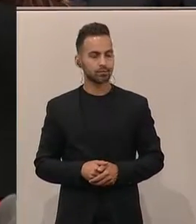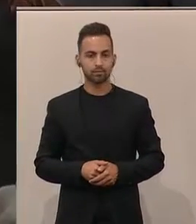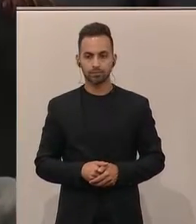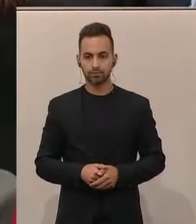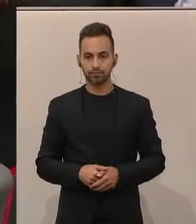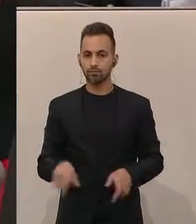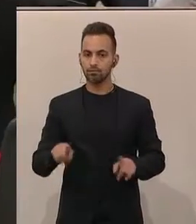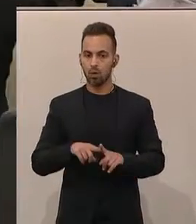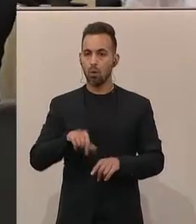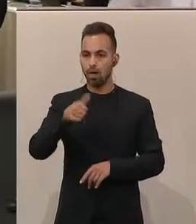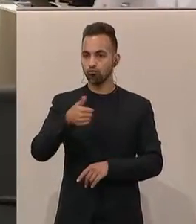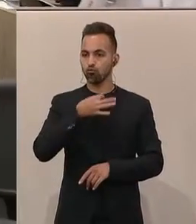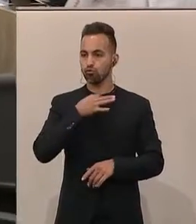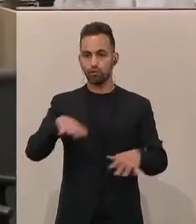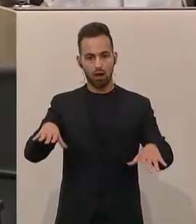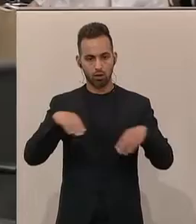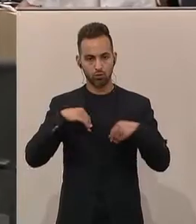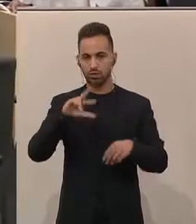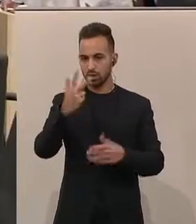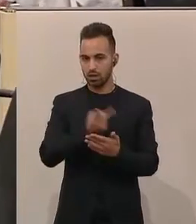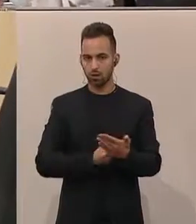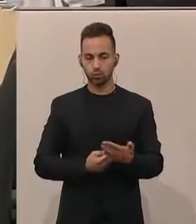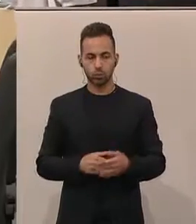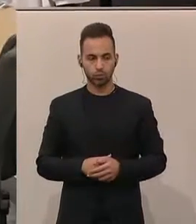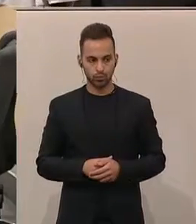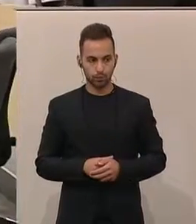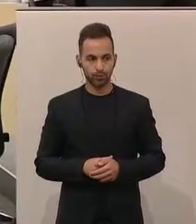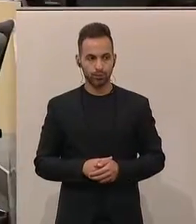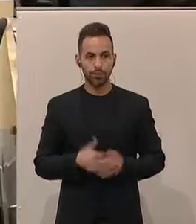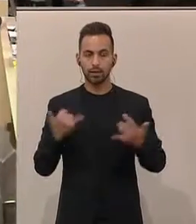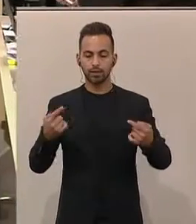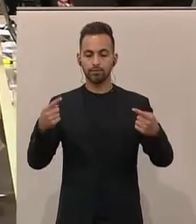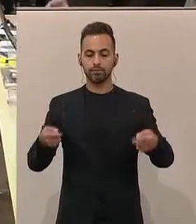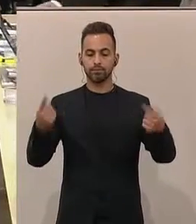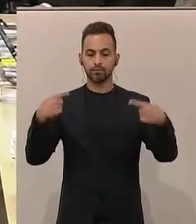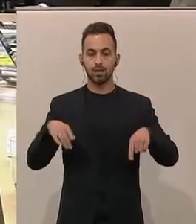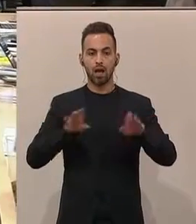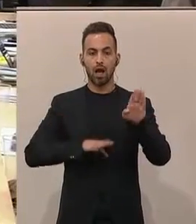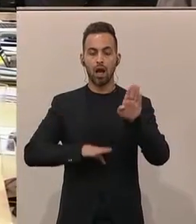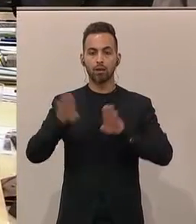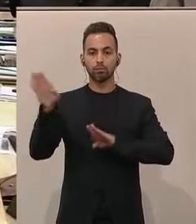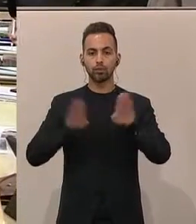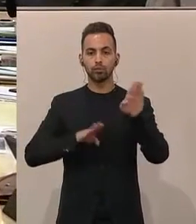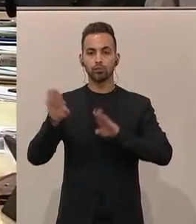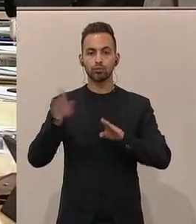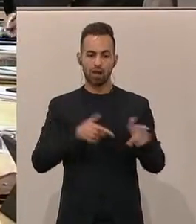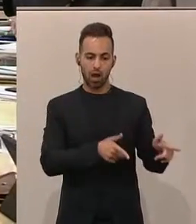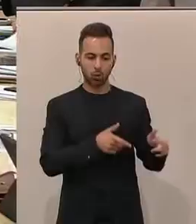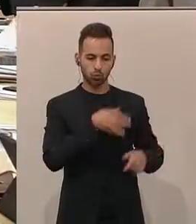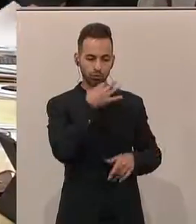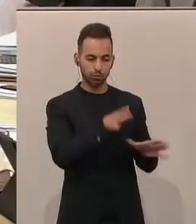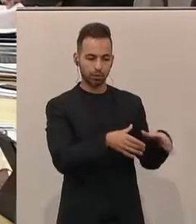Auch das ist einstimmig in dritter Lesung angenommen. Nun kommen wir zur Abstimmung über die, Ausschussbericht